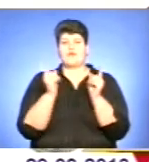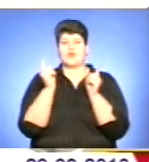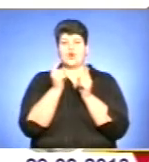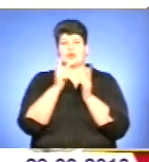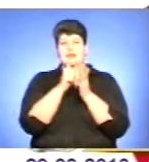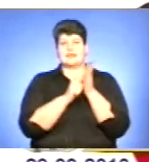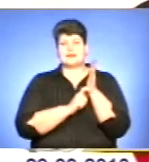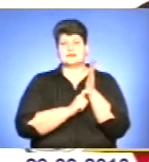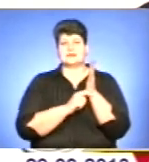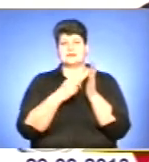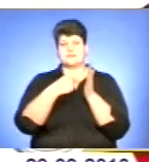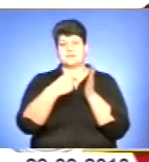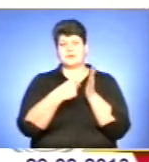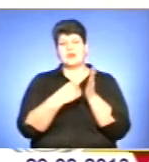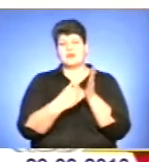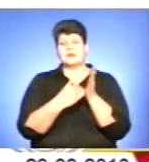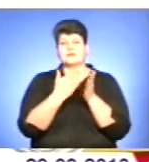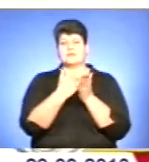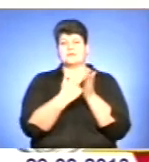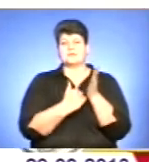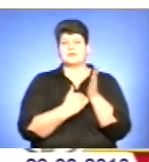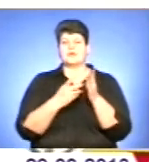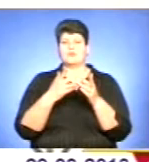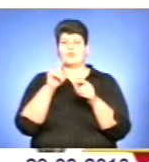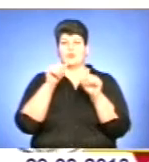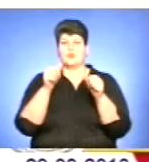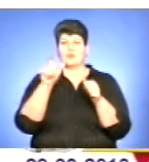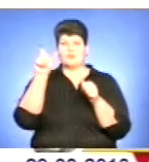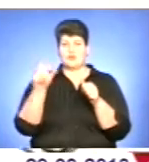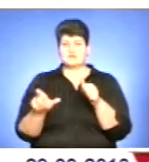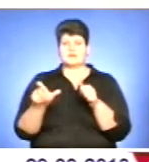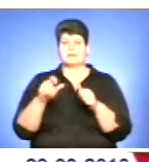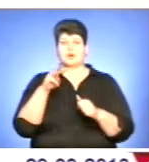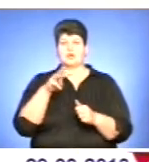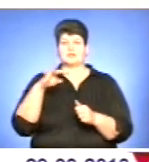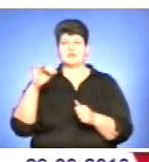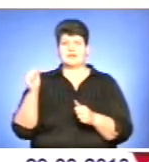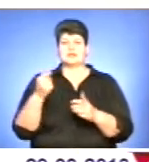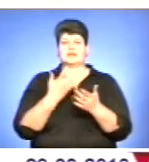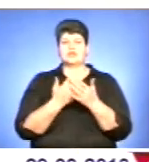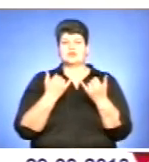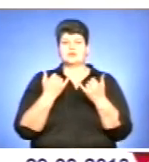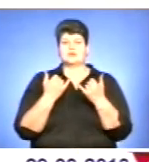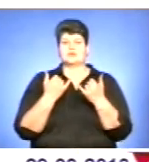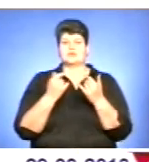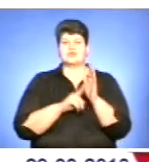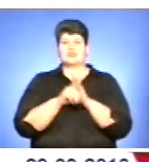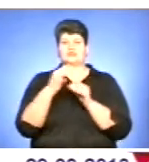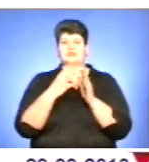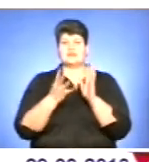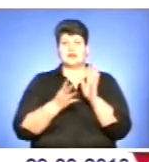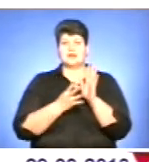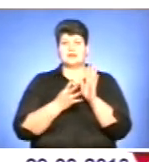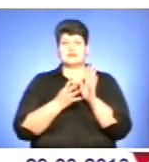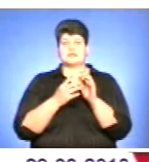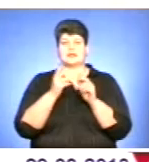характеризує постать Миколи Мігновського на тлі суспільно-політичних процесів кінця 19-го, початку 20-го